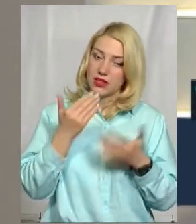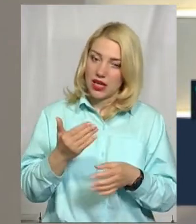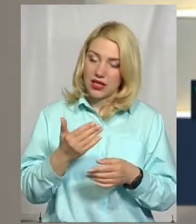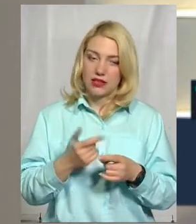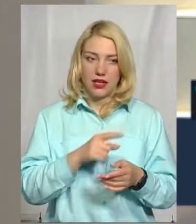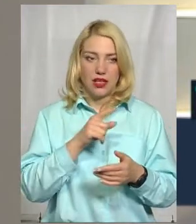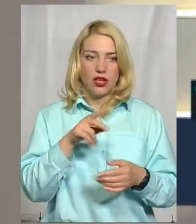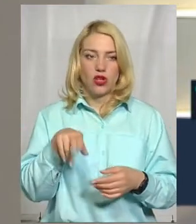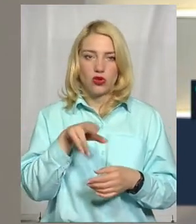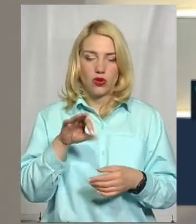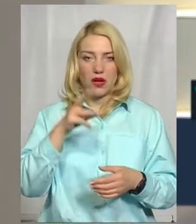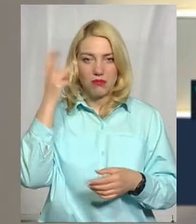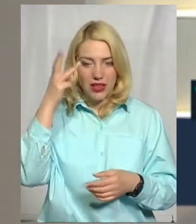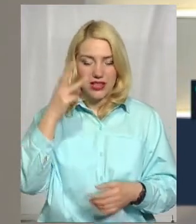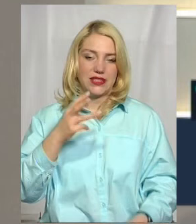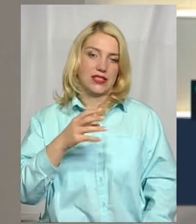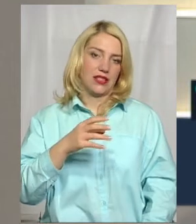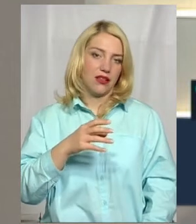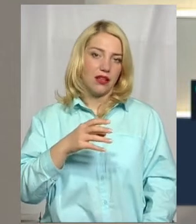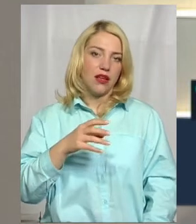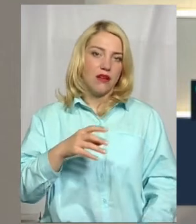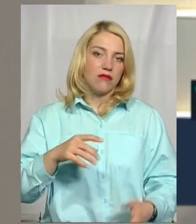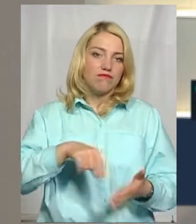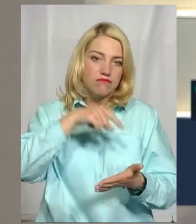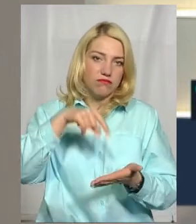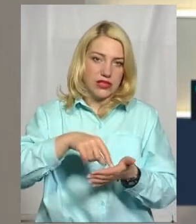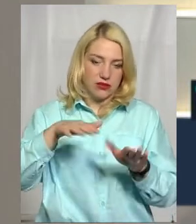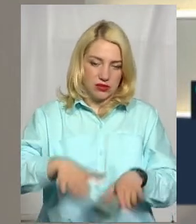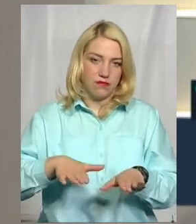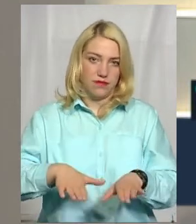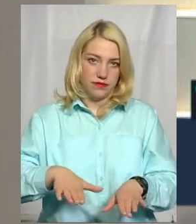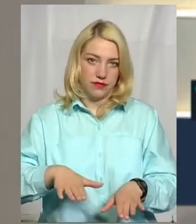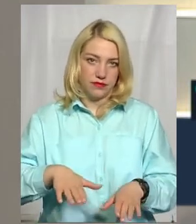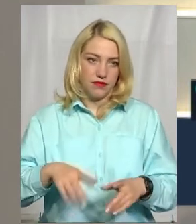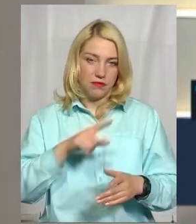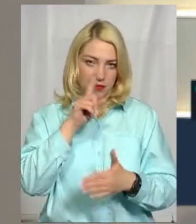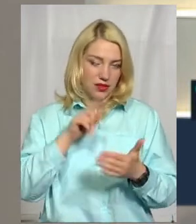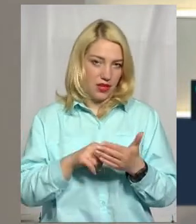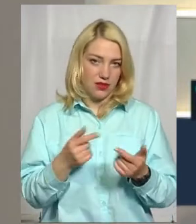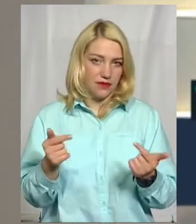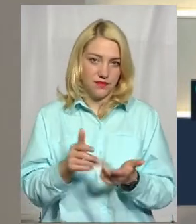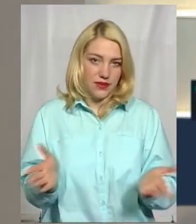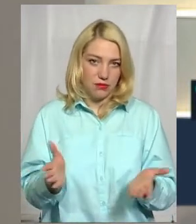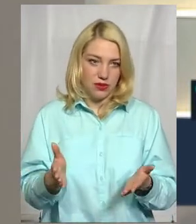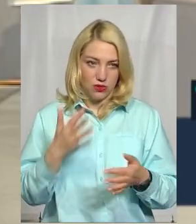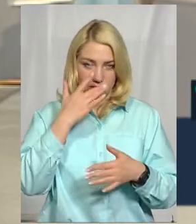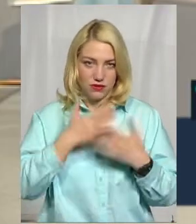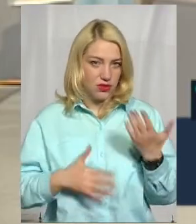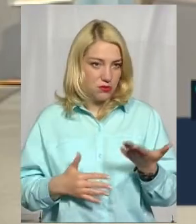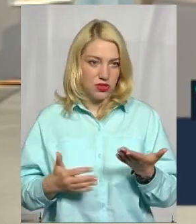Як тільки будемо знати відповідь, обов'язково почуєте у наших випусках новин на Суспільному. А поки, вибачте,